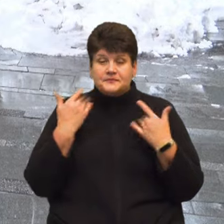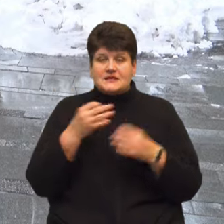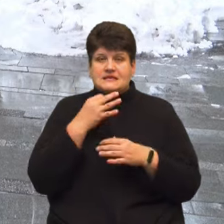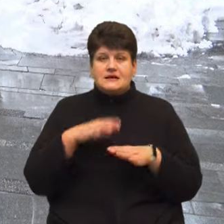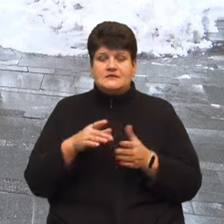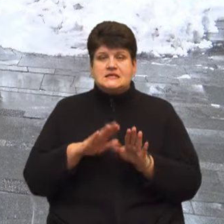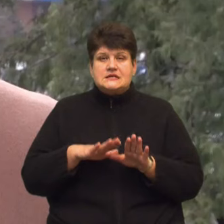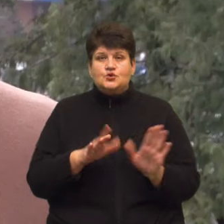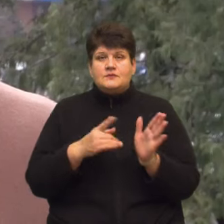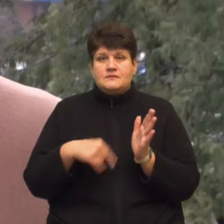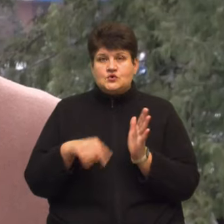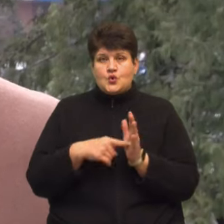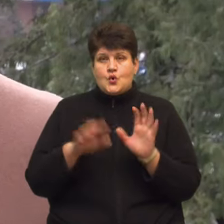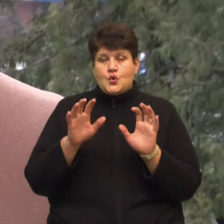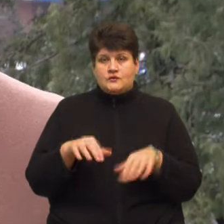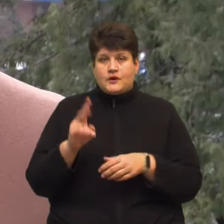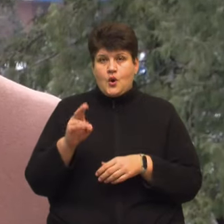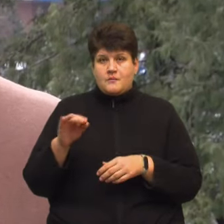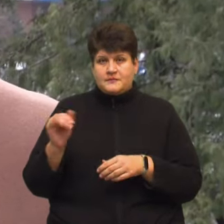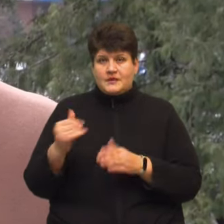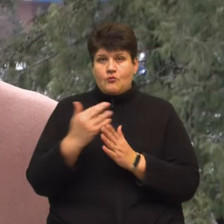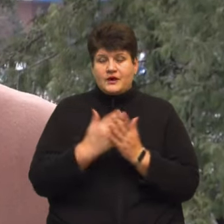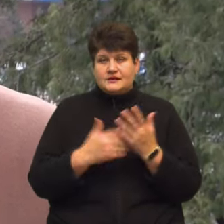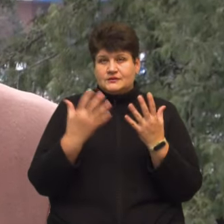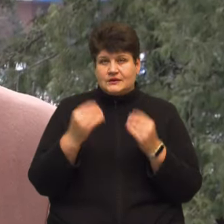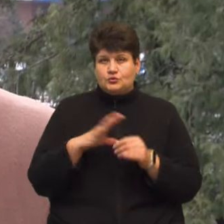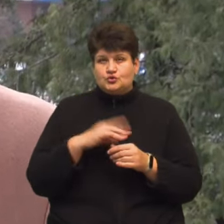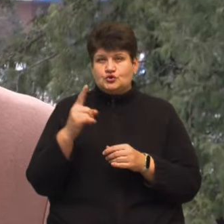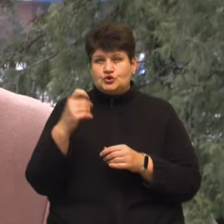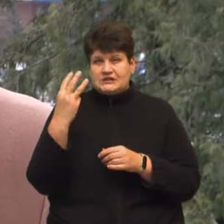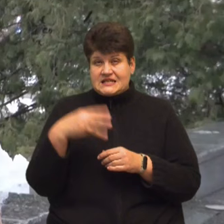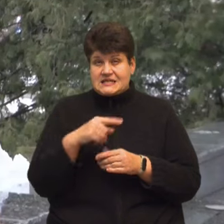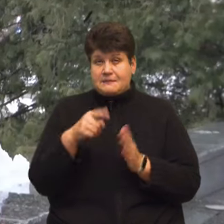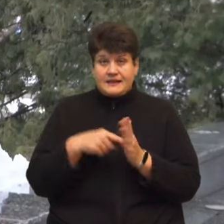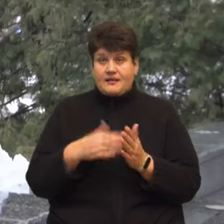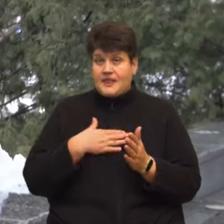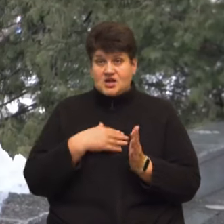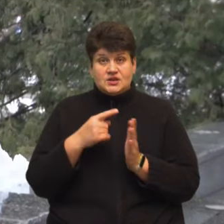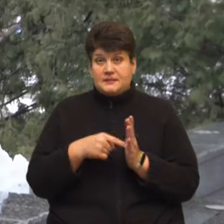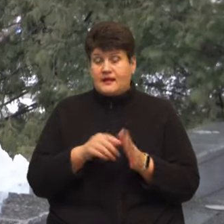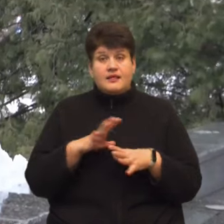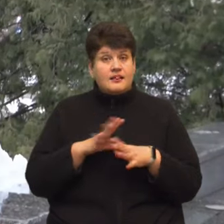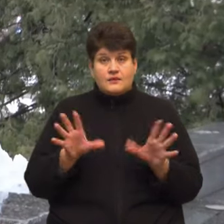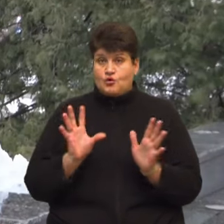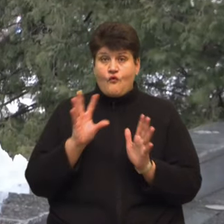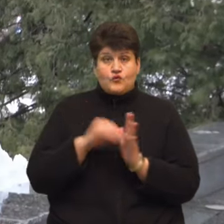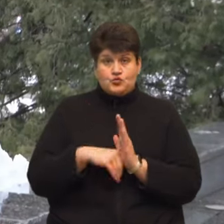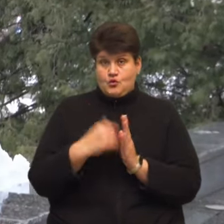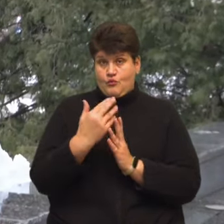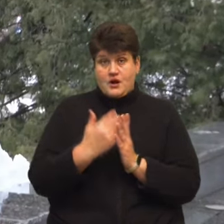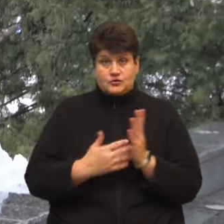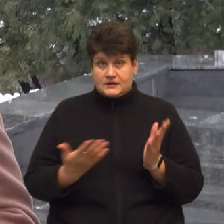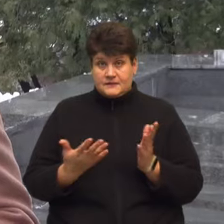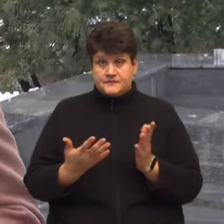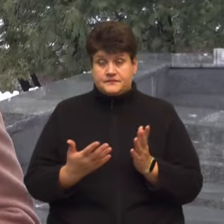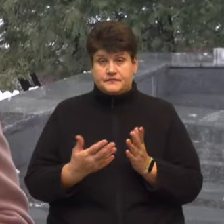Віталій Барабаш. В порядку дену було близько 130 питань, однак наше питання не було включено в порядок ден, із яких підстав нам